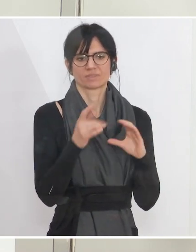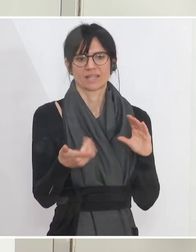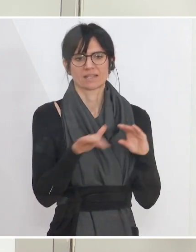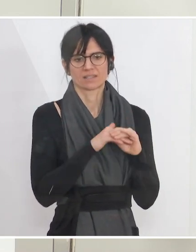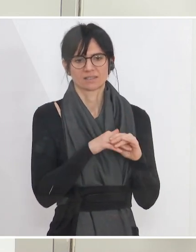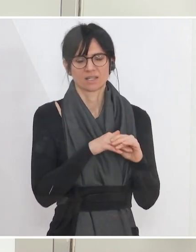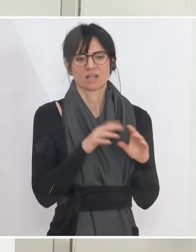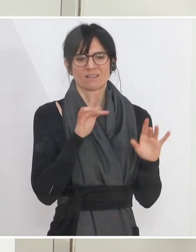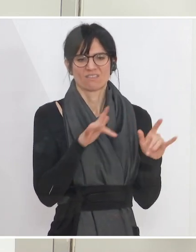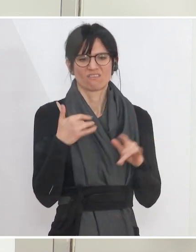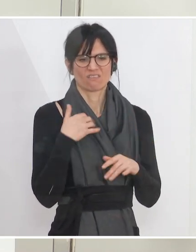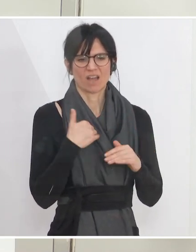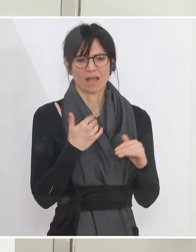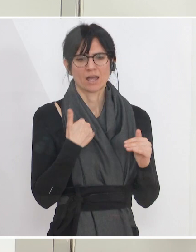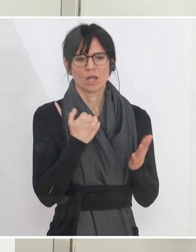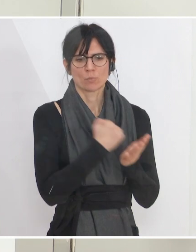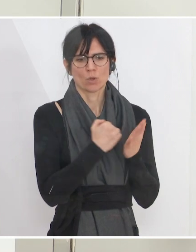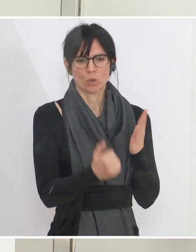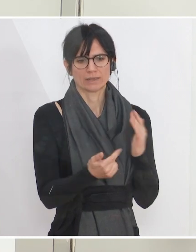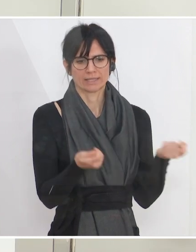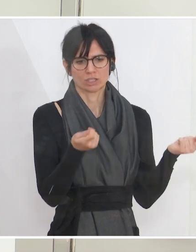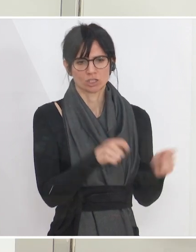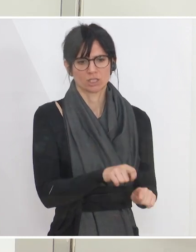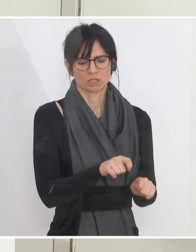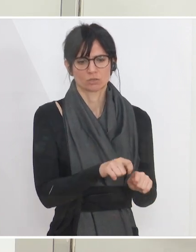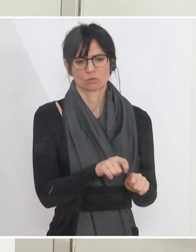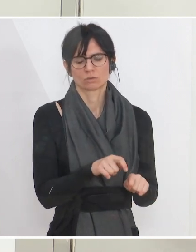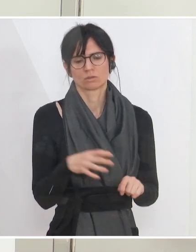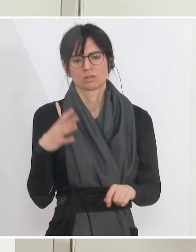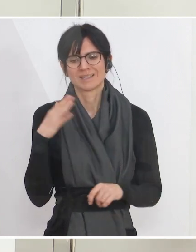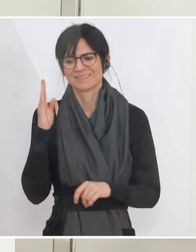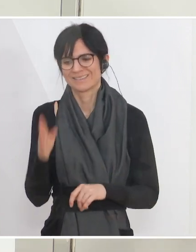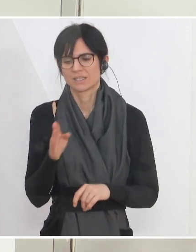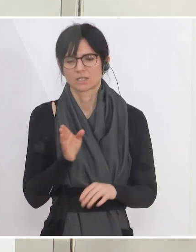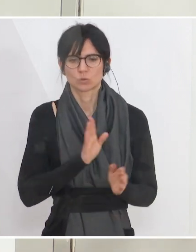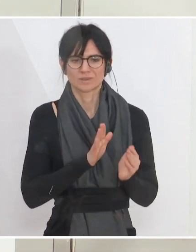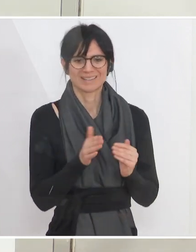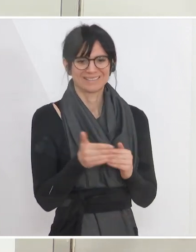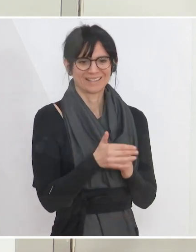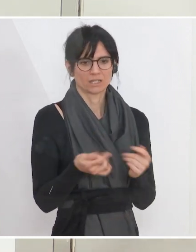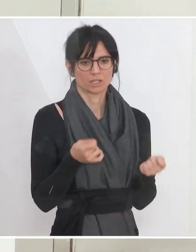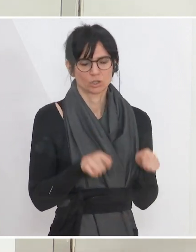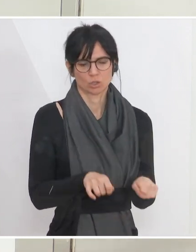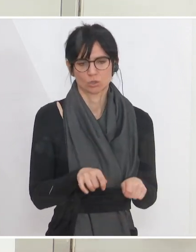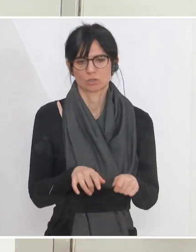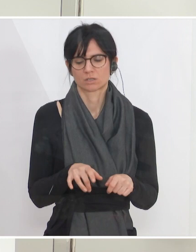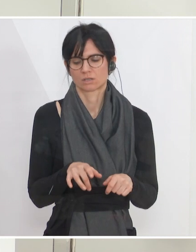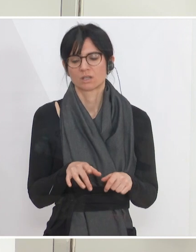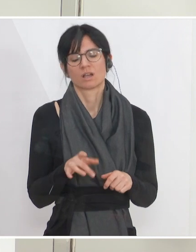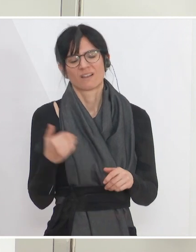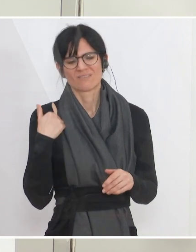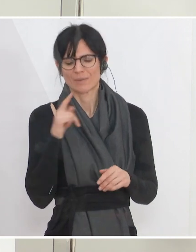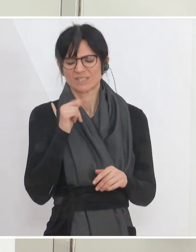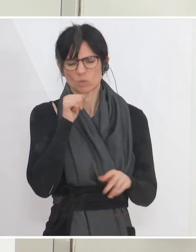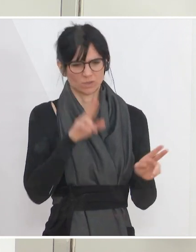Schließung. Und da hat es eine gewisse Ungleichbehandlung gegeben zwischen direkt und indirekt Geschlossenen. Wir haben das damit behoben, dass wir